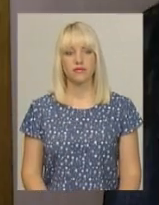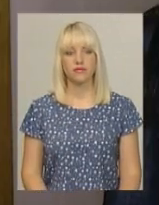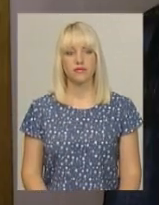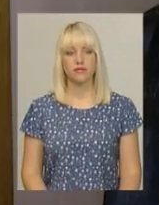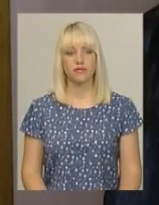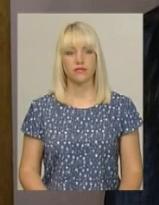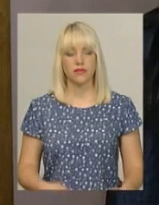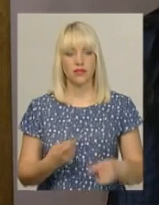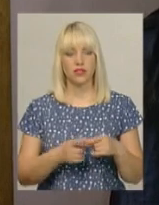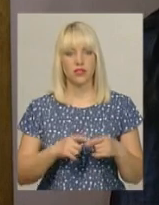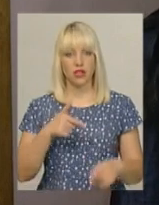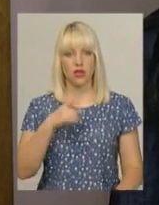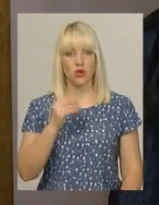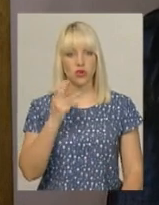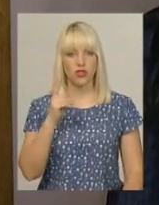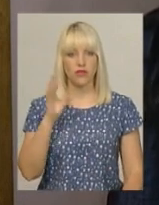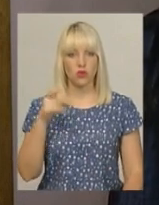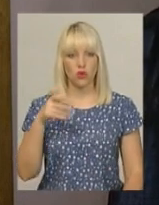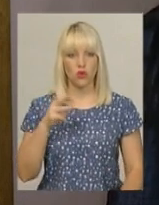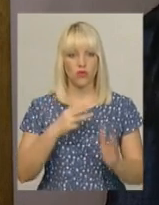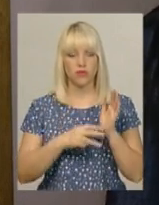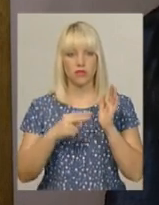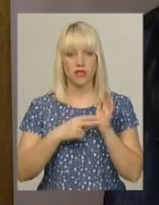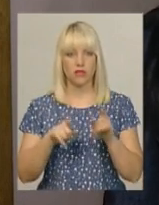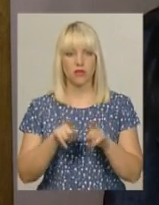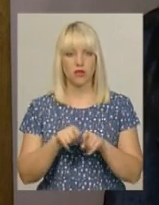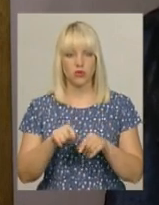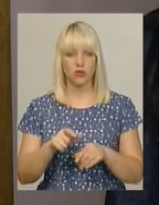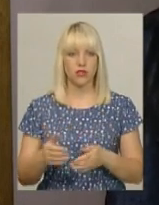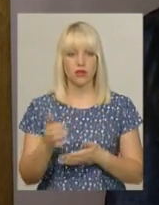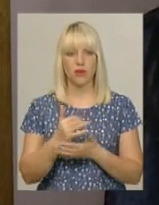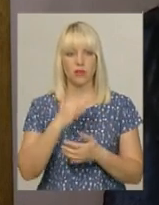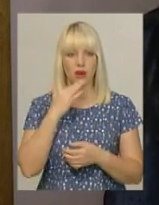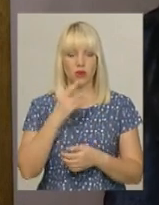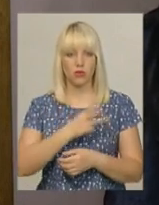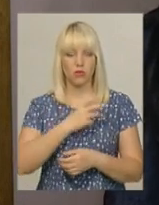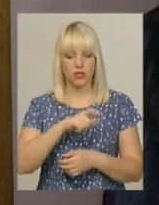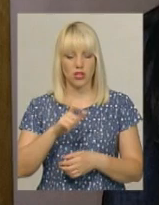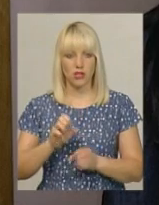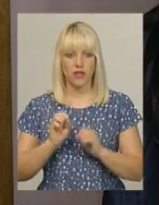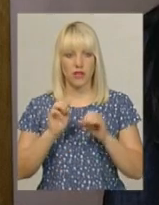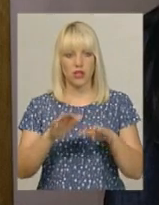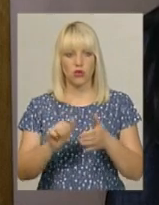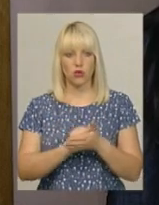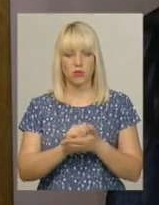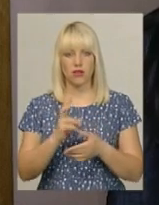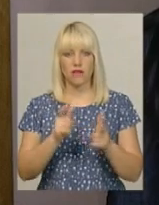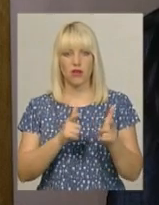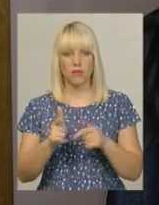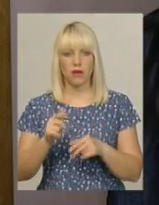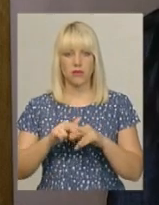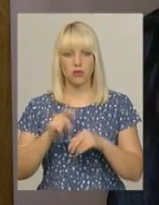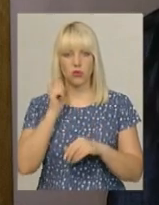Це Грушевської 87. Тут також зібралося чимало бажаючих віддати документи на виготовлення паспорту